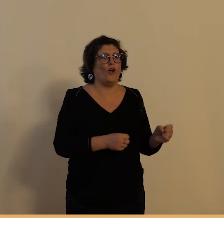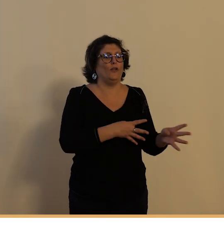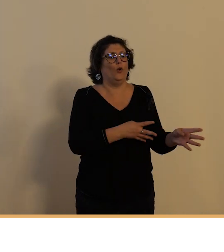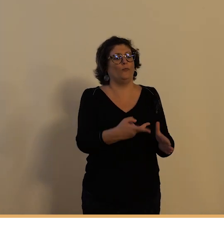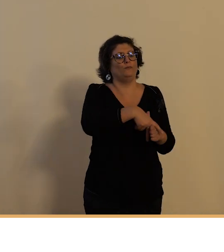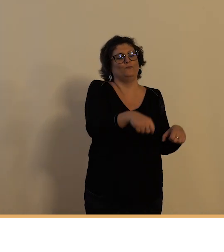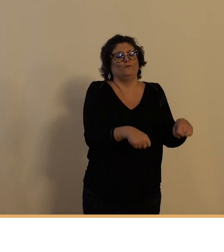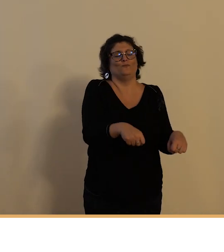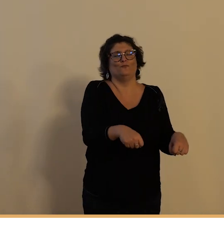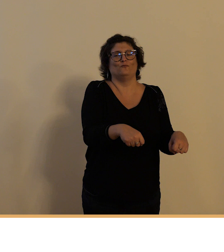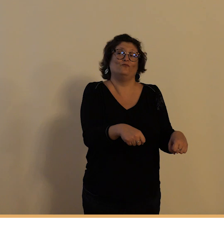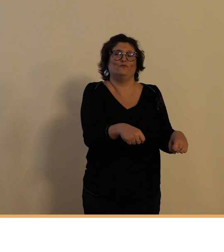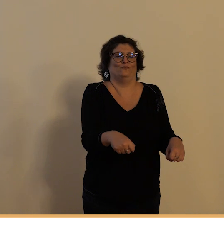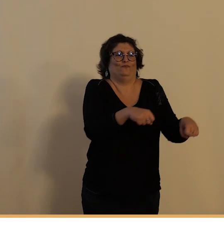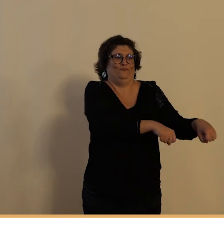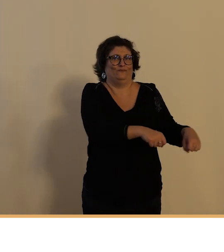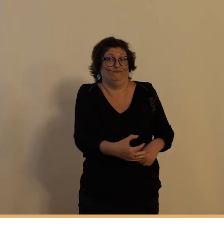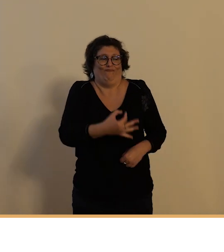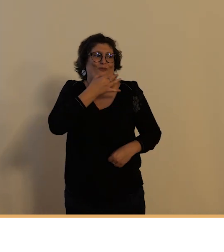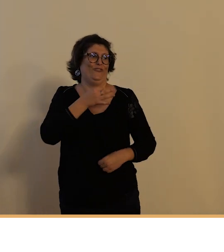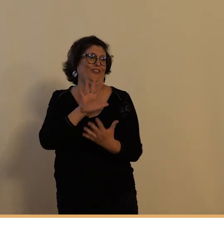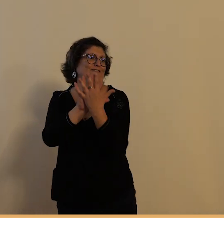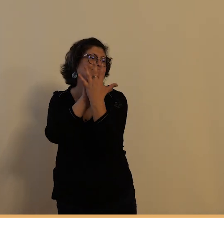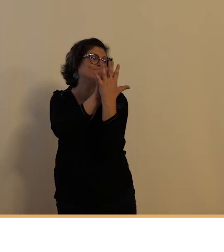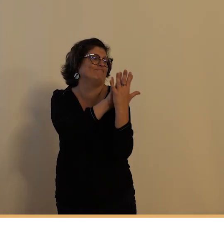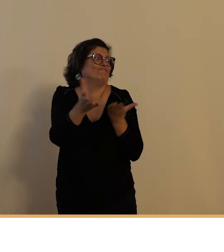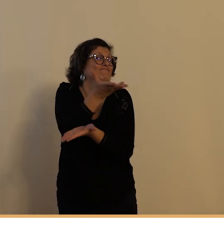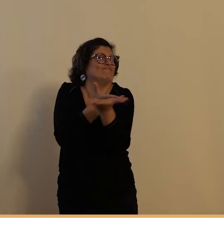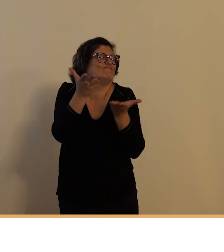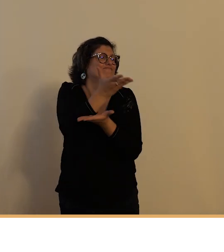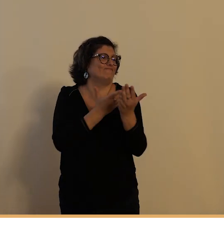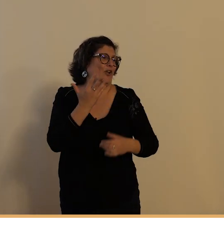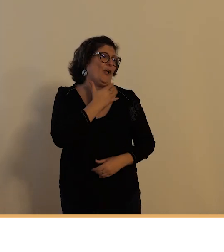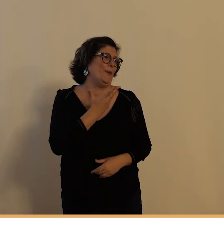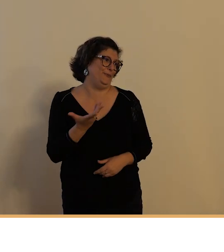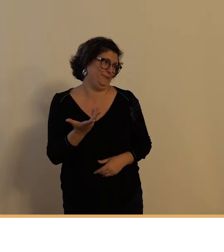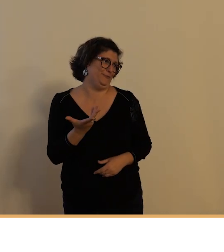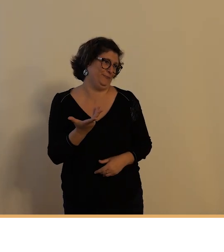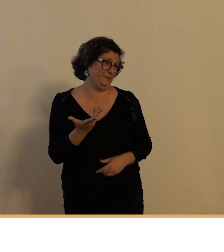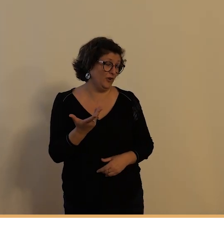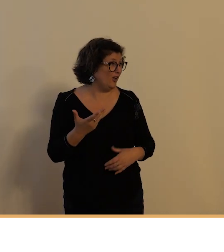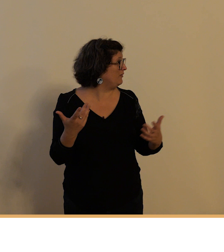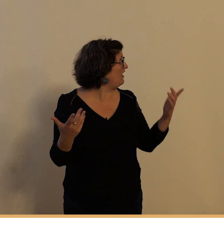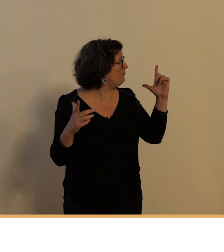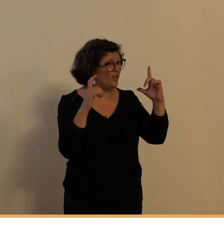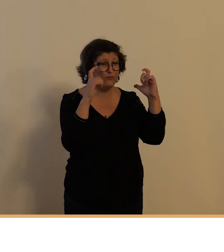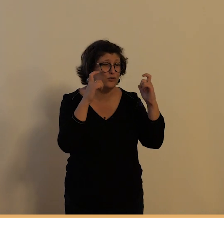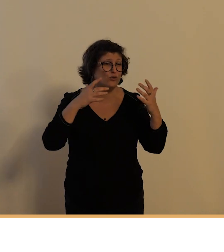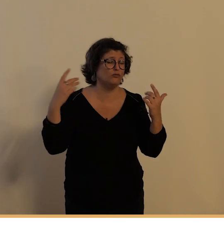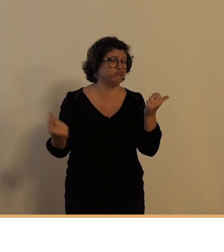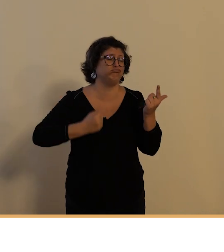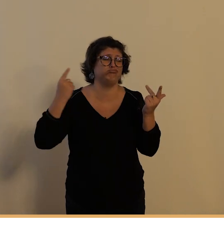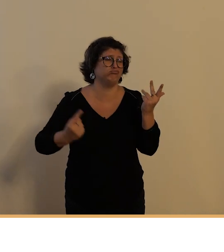est un moment privilégié dans la vie locale et on pourrait les décliner encore de manière